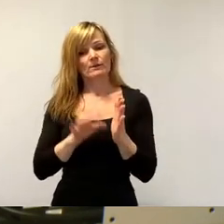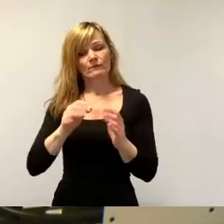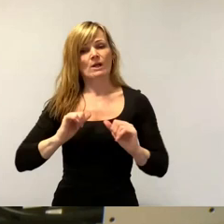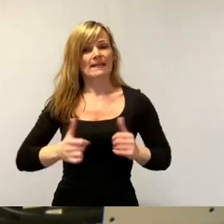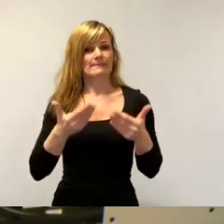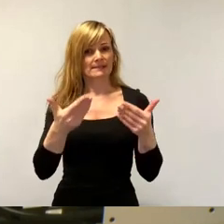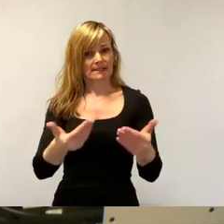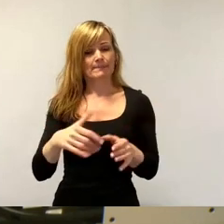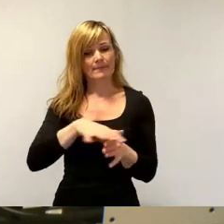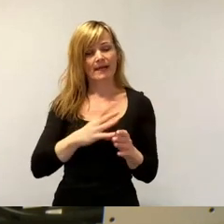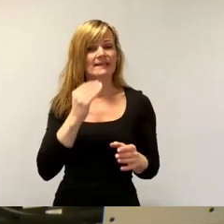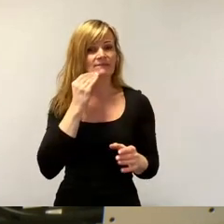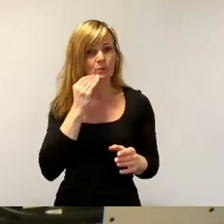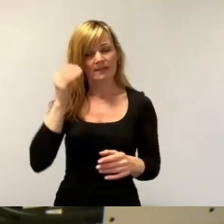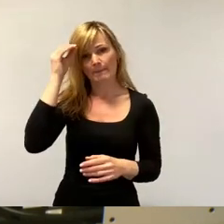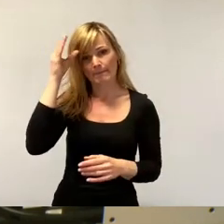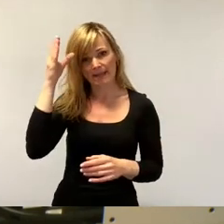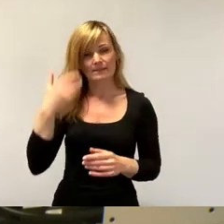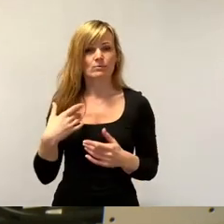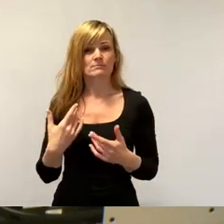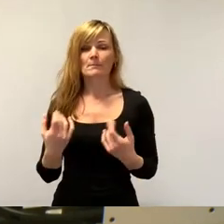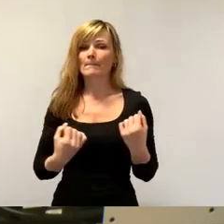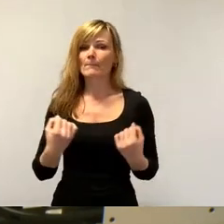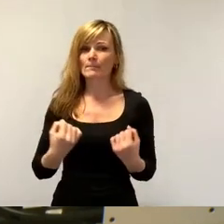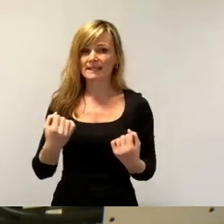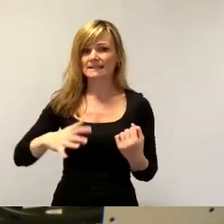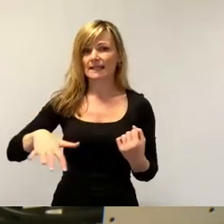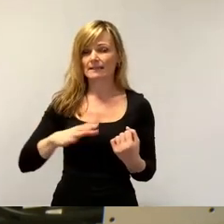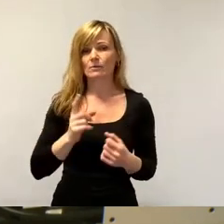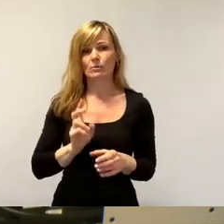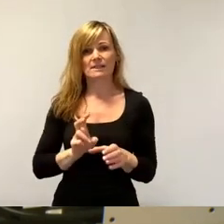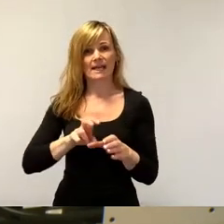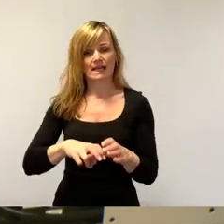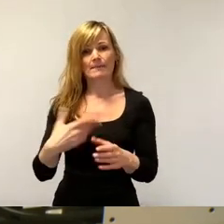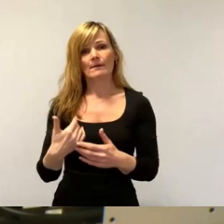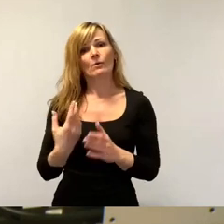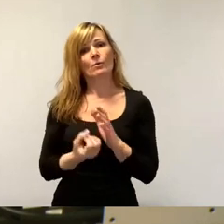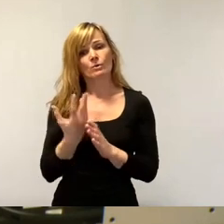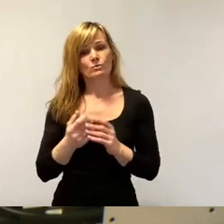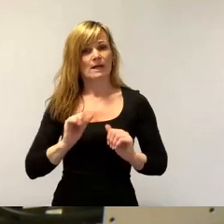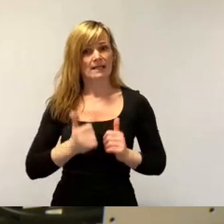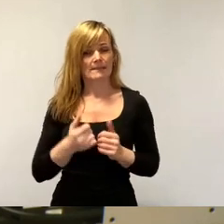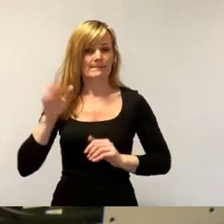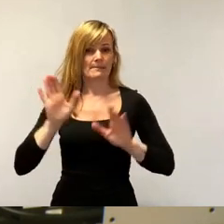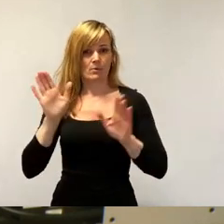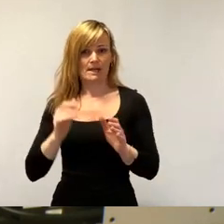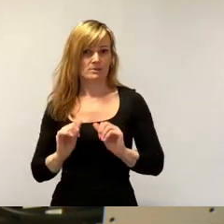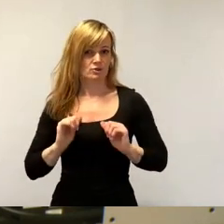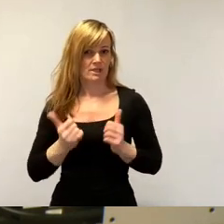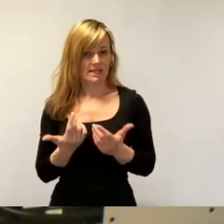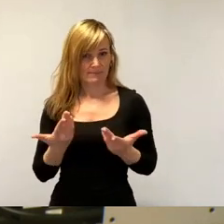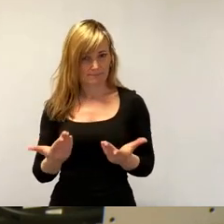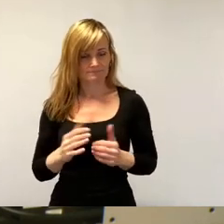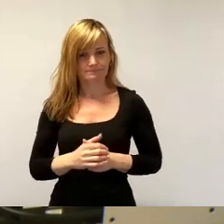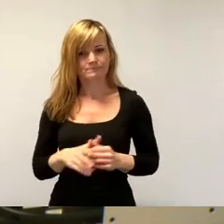Bereich Wohnen, Bildung, Mobilität und Teilhaber im demokratischen und kulturellen Leben. Und dazu müssen wir den Menschen in